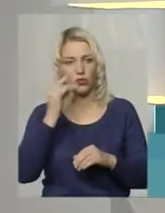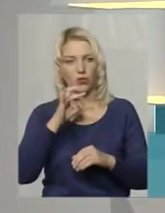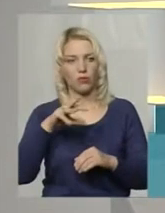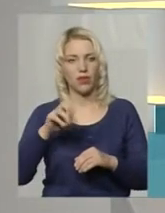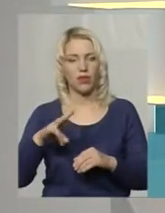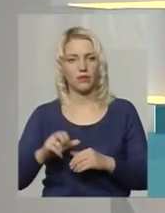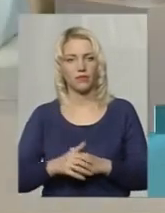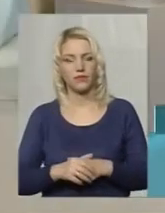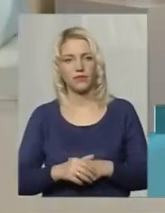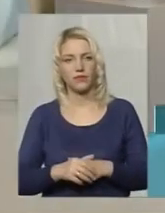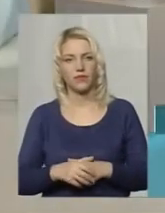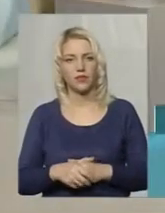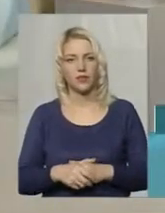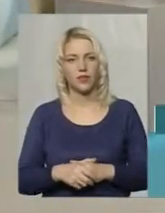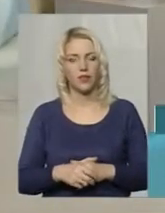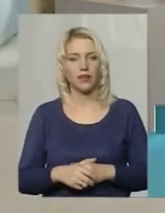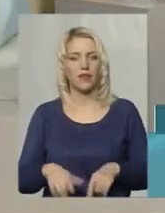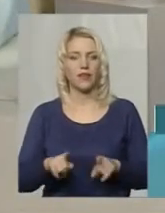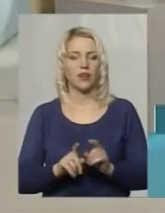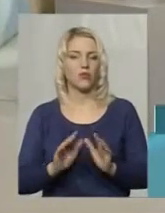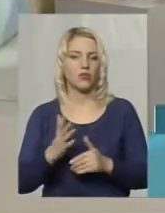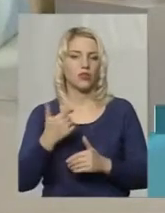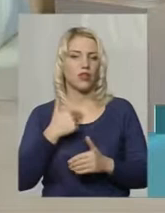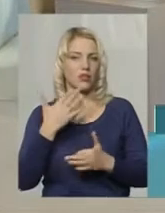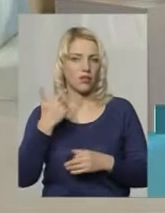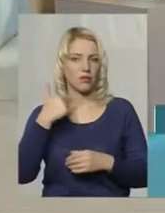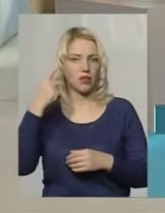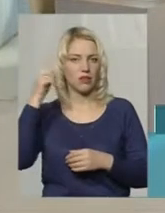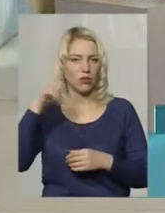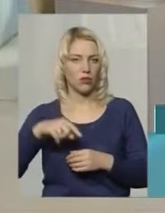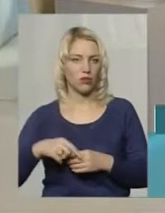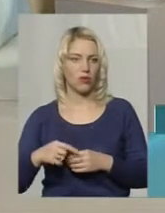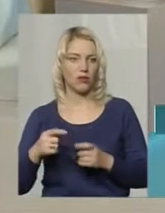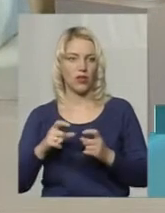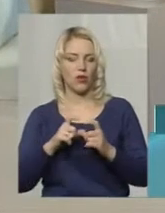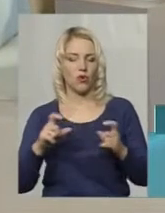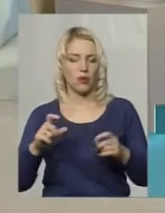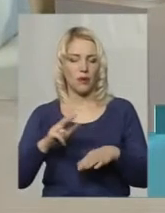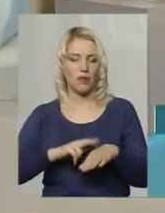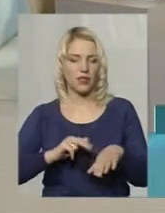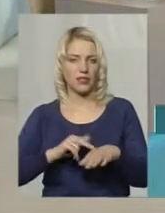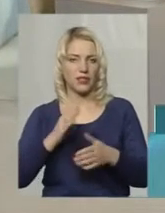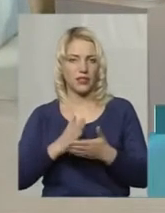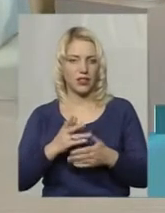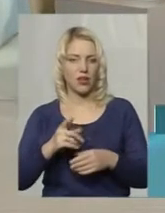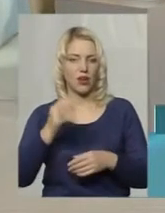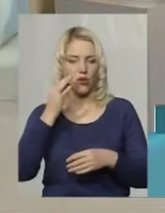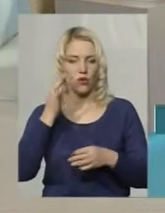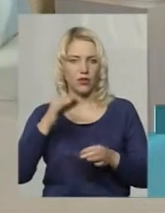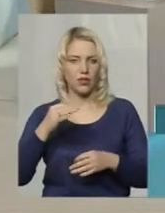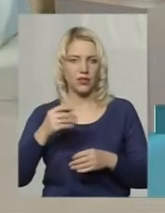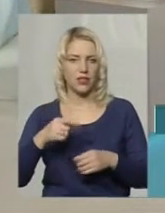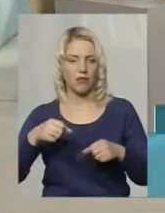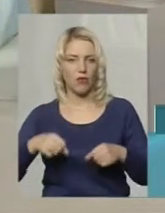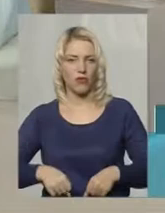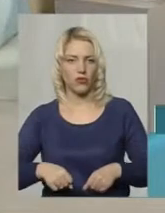В даному випадку, наскільки мені відомо, в органі патрульної поліції теж є компетенція, повноваження, як